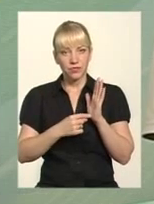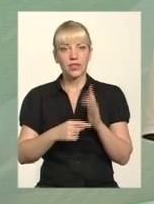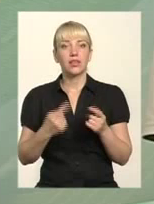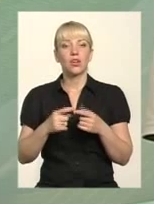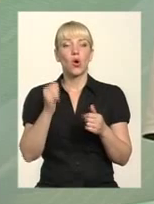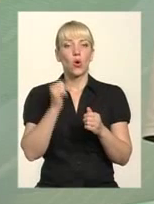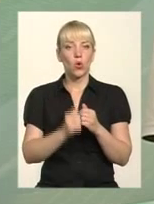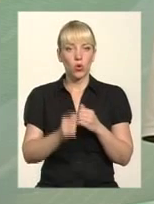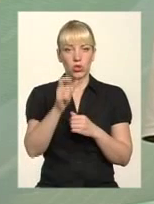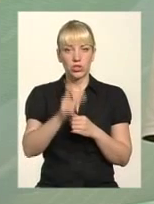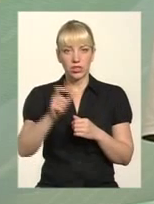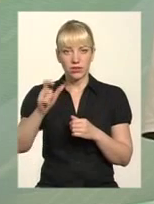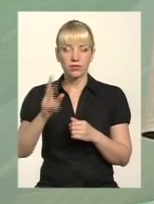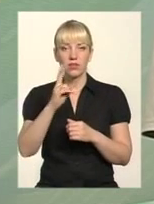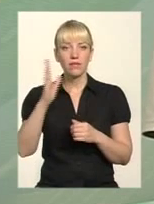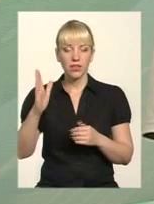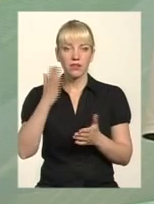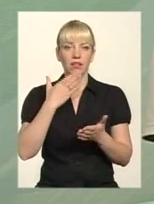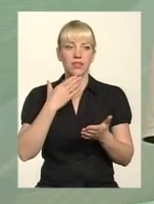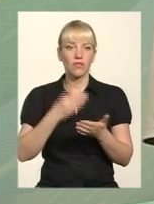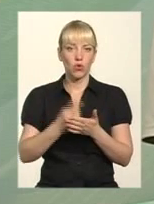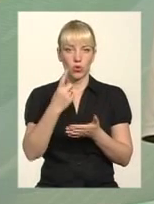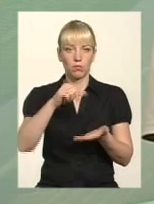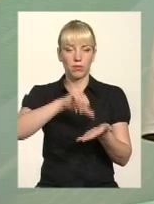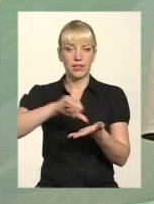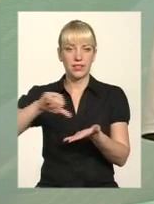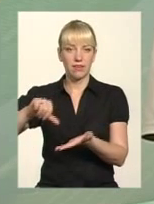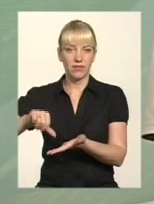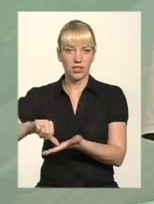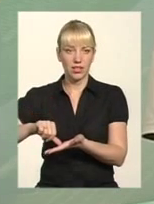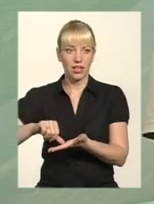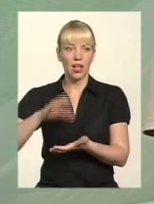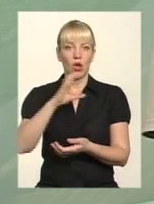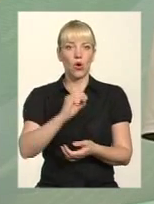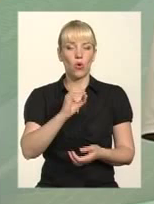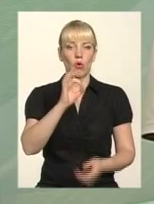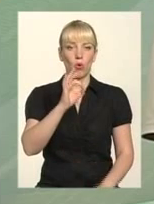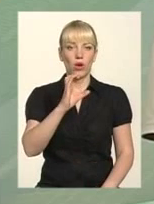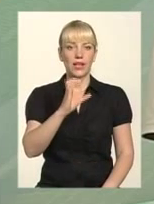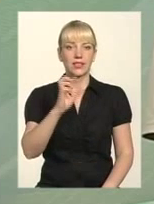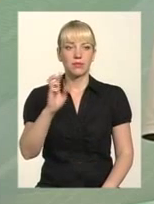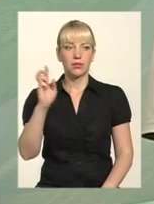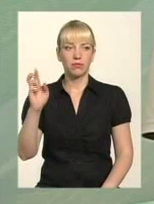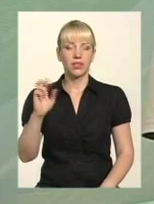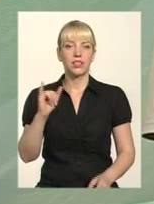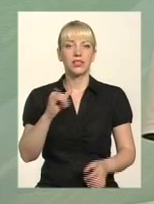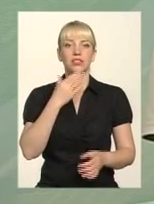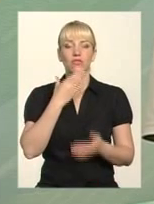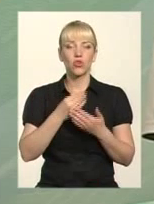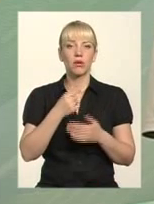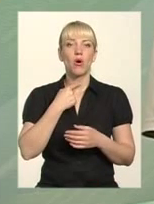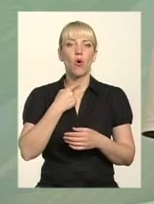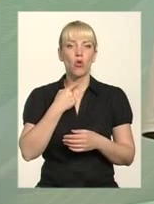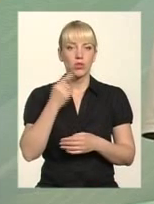співвласник чи квартира мала одного представника в ОСББ, і вони, фактично, своїми голосами вирішували всі